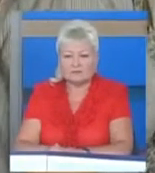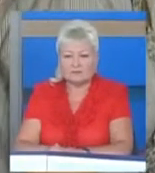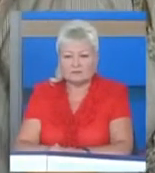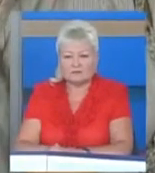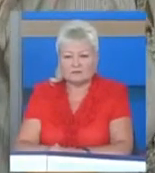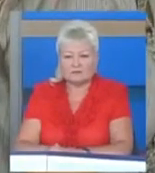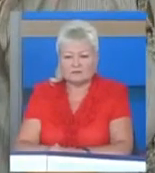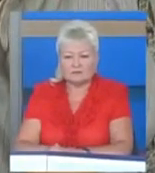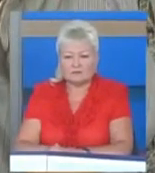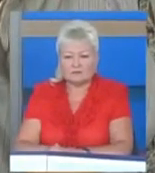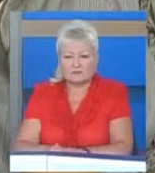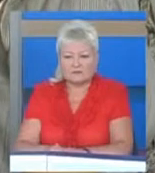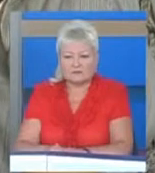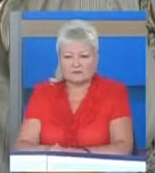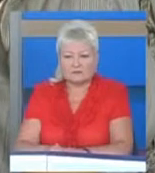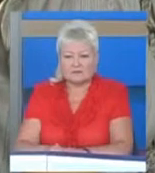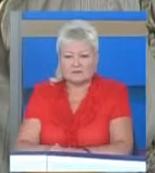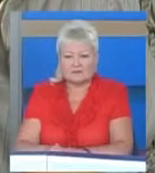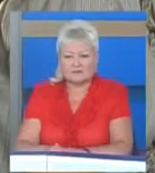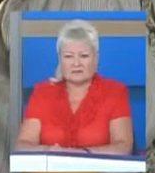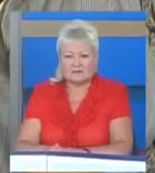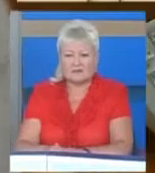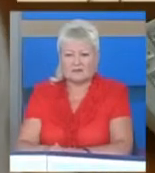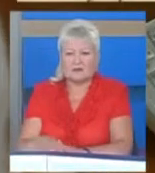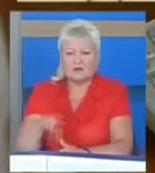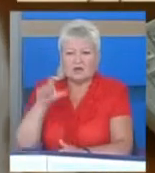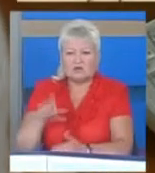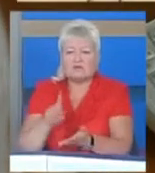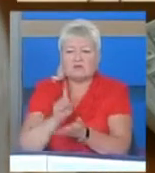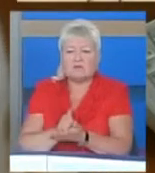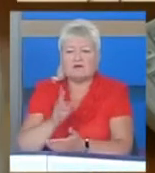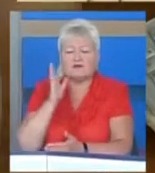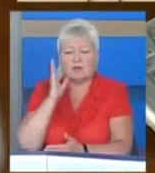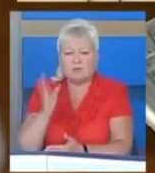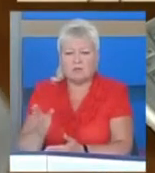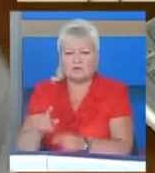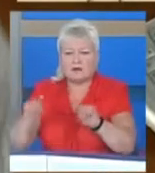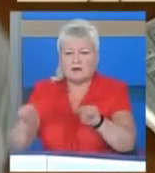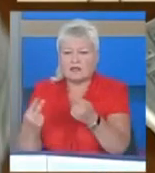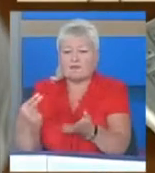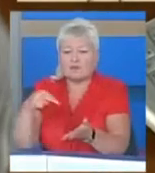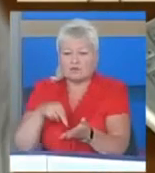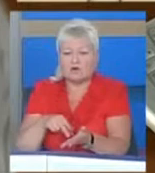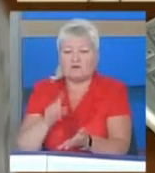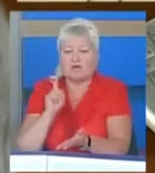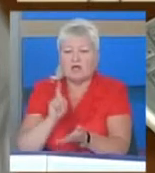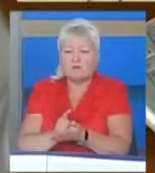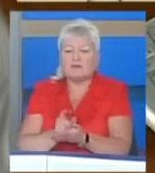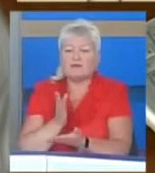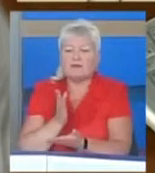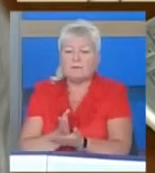А для того є багато чинників, звичайно. Вона має бути реабілізована, вона має мати